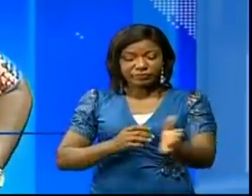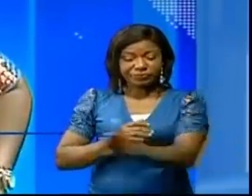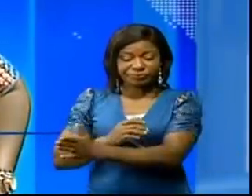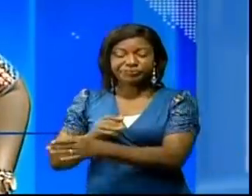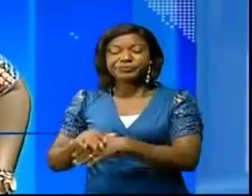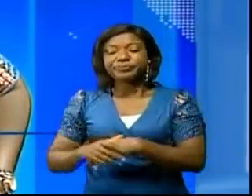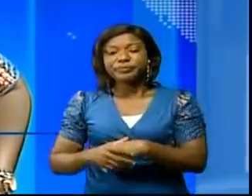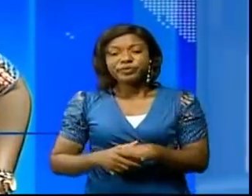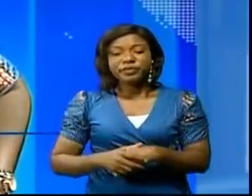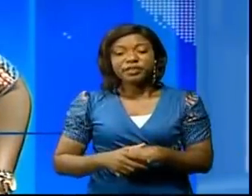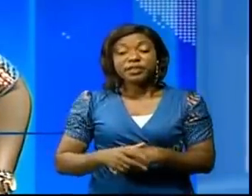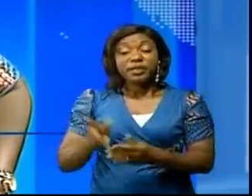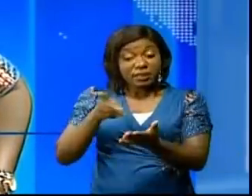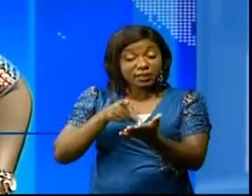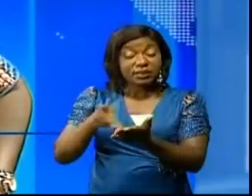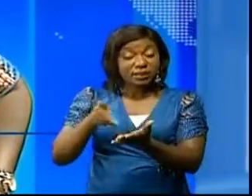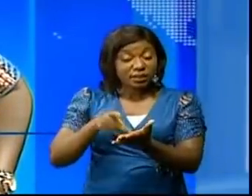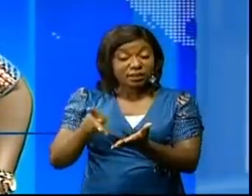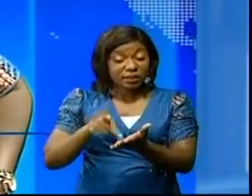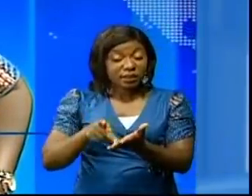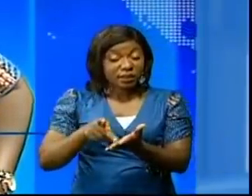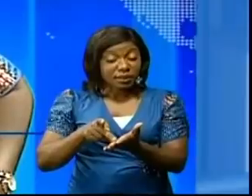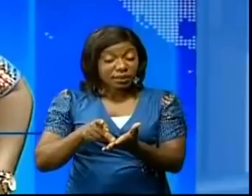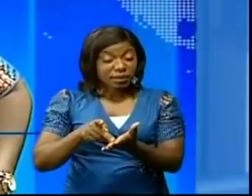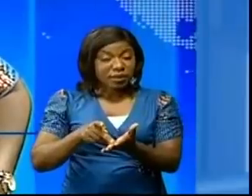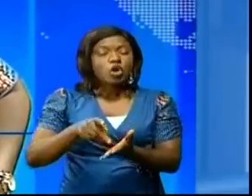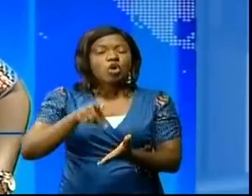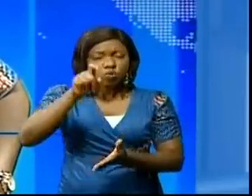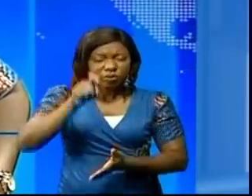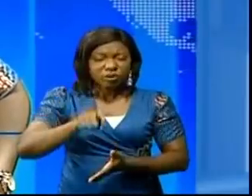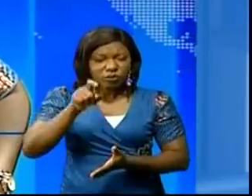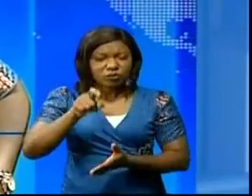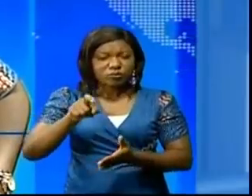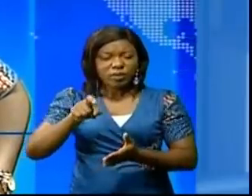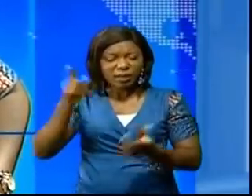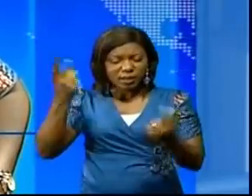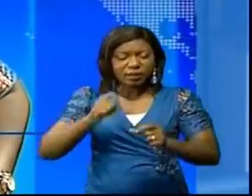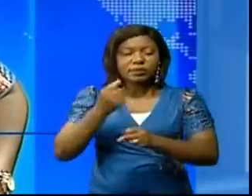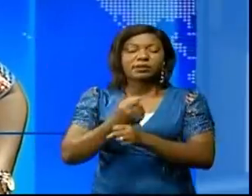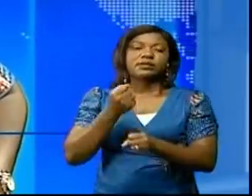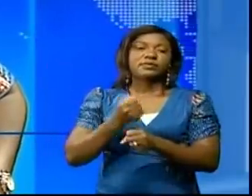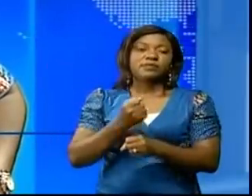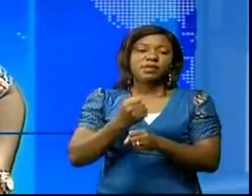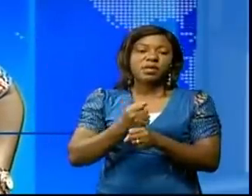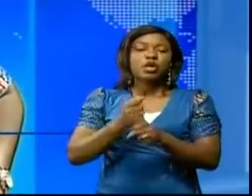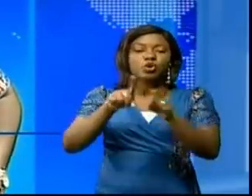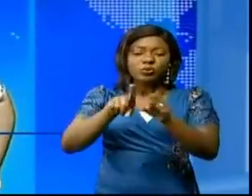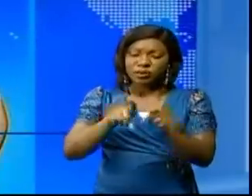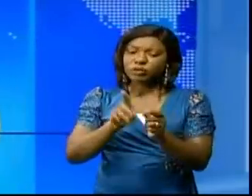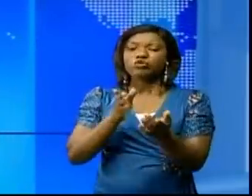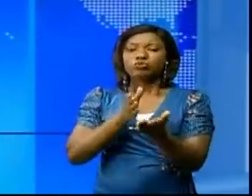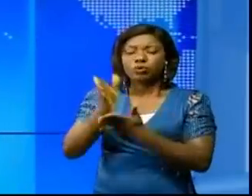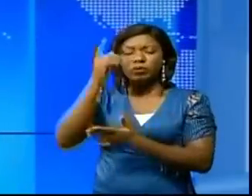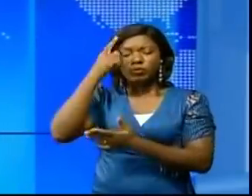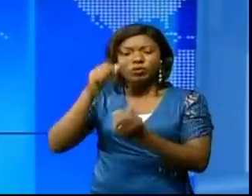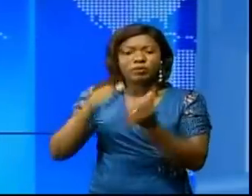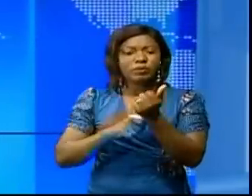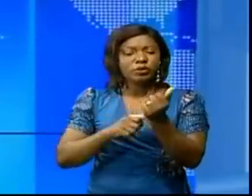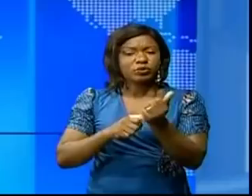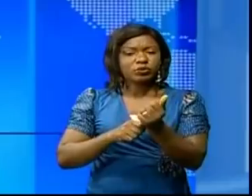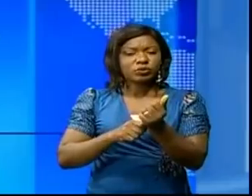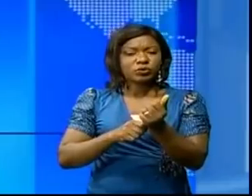Le salaire est un dû d'un travail abattu et un droit qu'on ne peut pas priver à une personne.